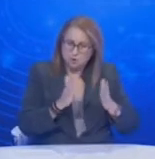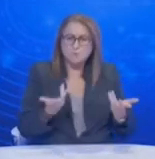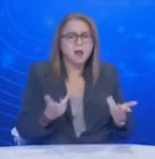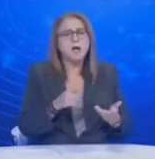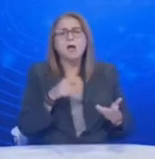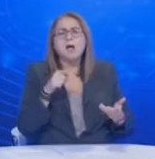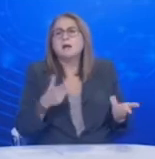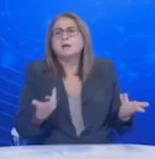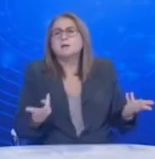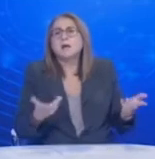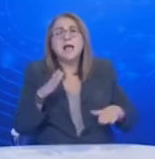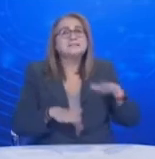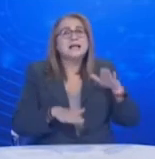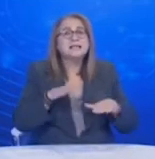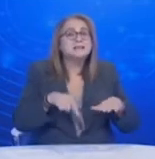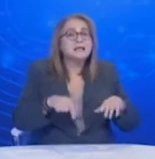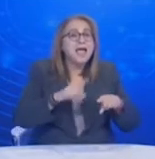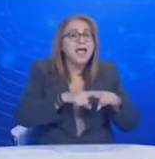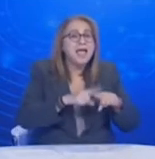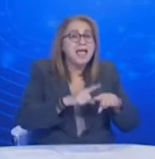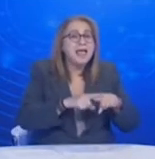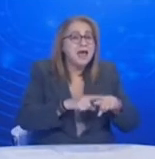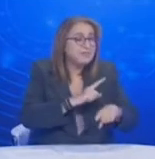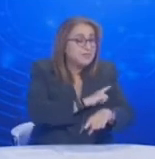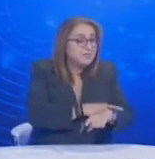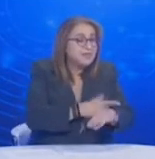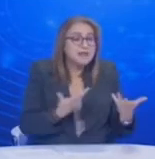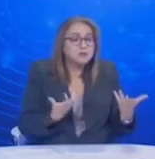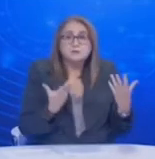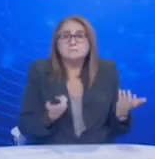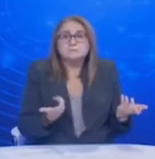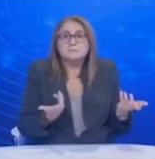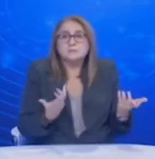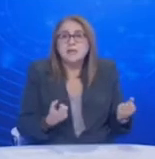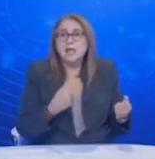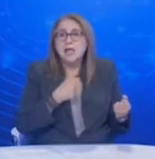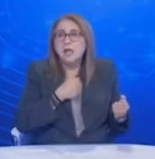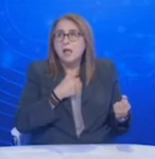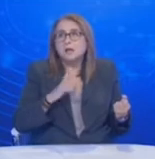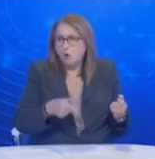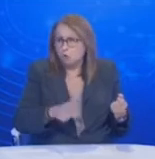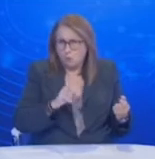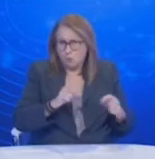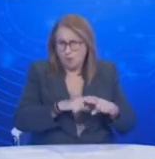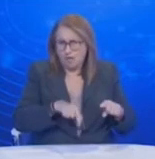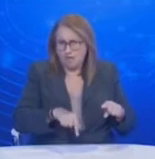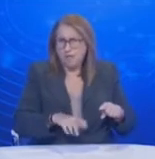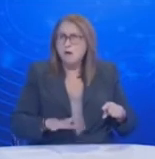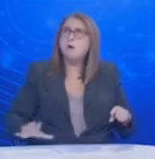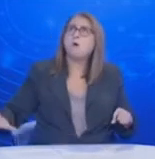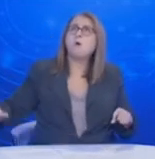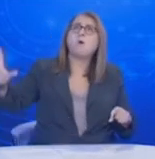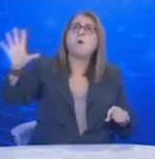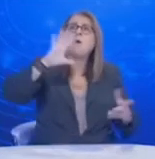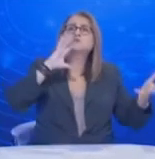Ελλάδα, αφορά την παγκόσμια κοινότητα σε σχέση με τα τεστ Εμείς έχουμε φτάσει σε ένα σημείο και έχουμε προσεγγίσει 17